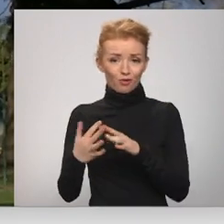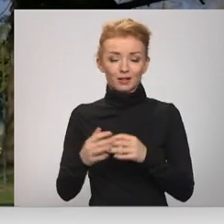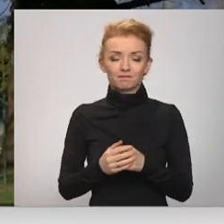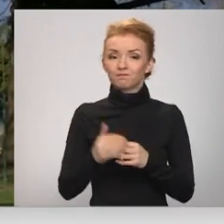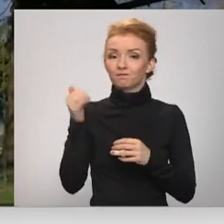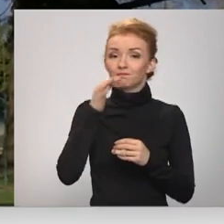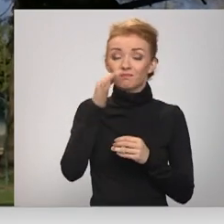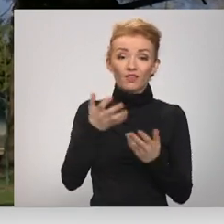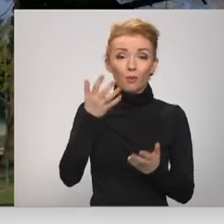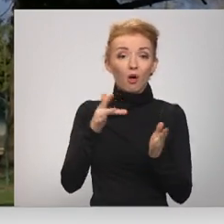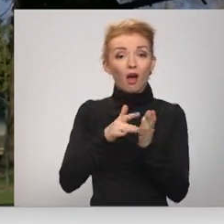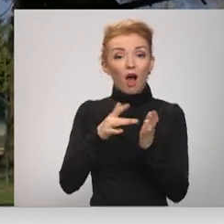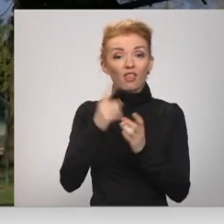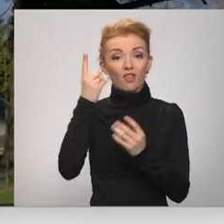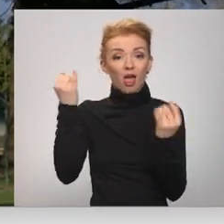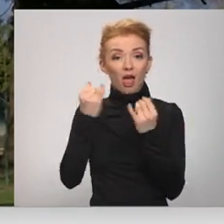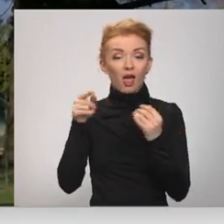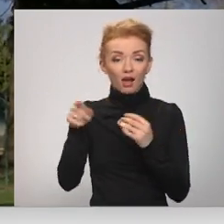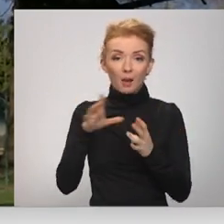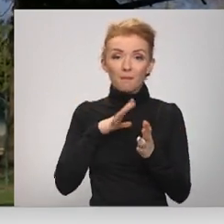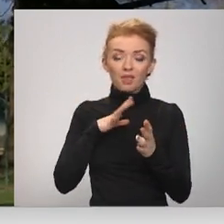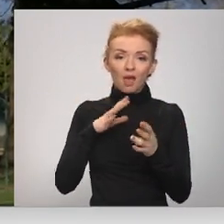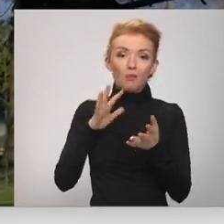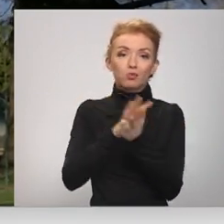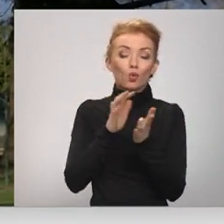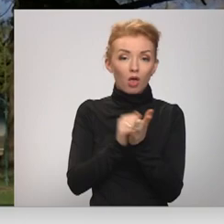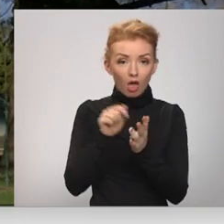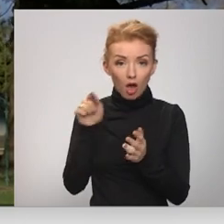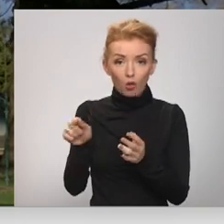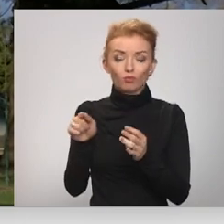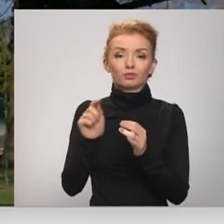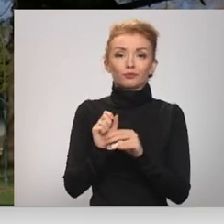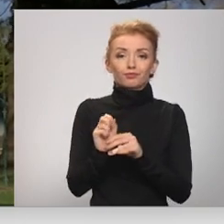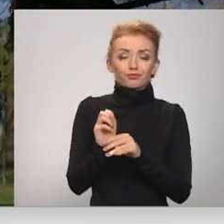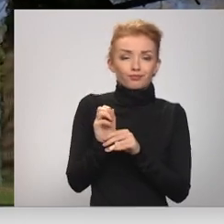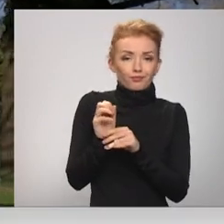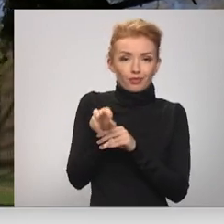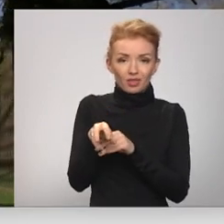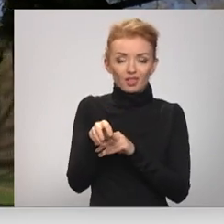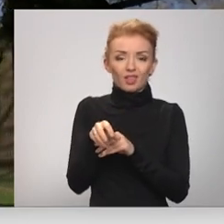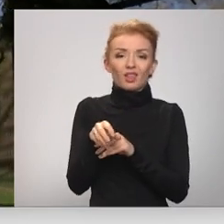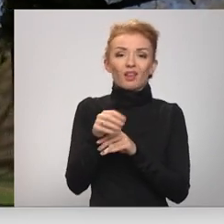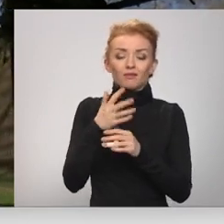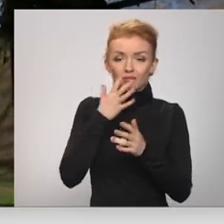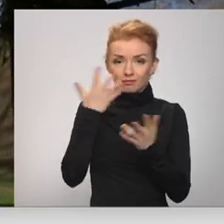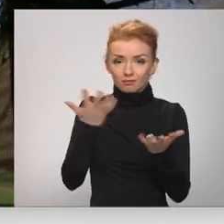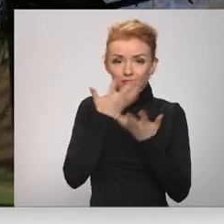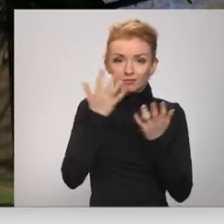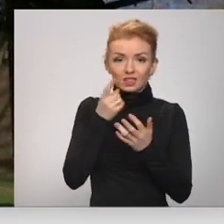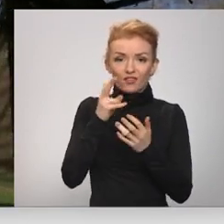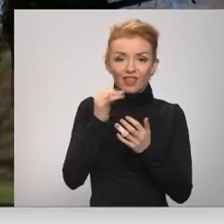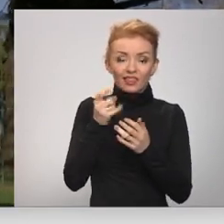kādā no eglēm bija kāds mehānisks bojājums, un izdalījās šī sveķu aromāts, un ir